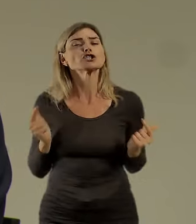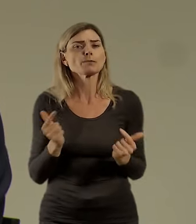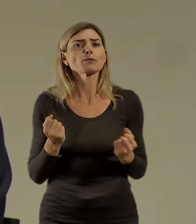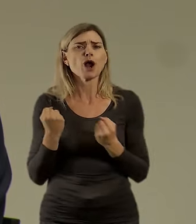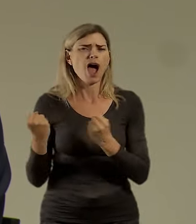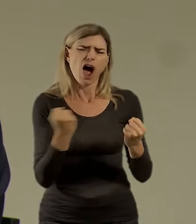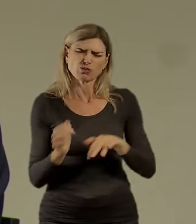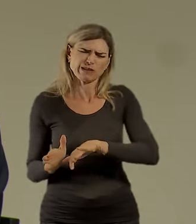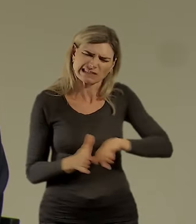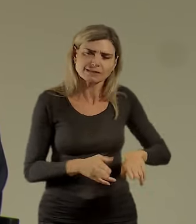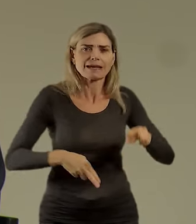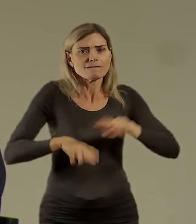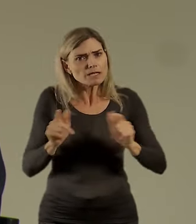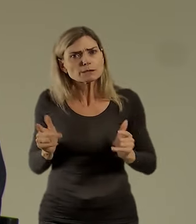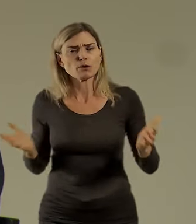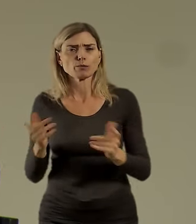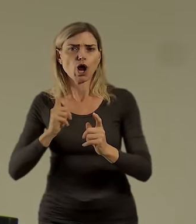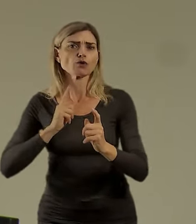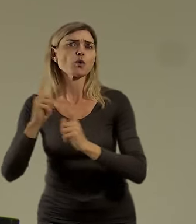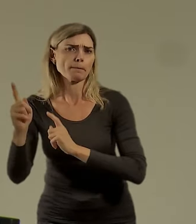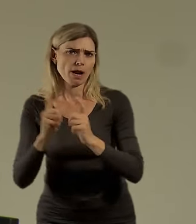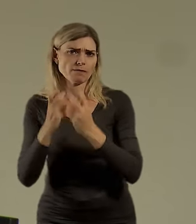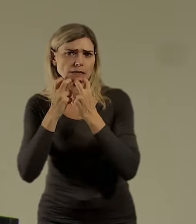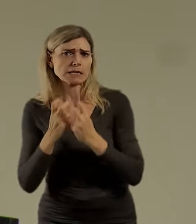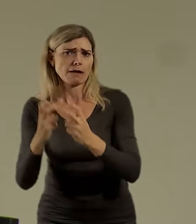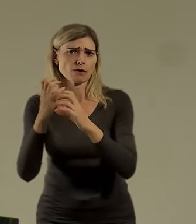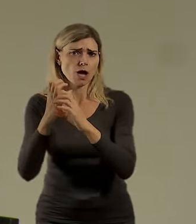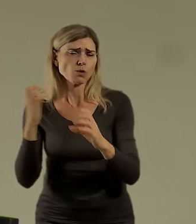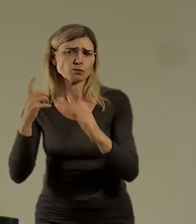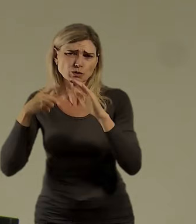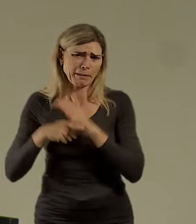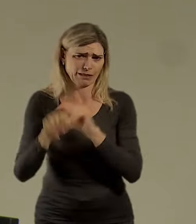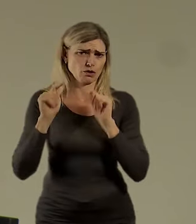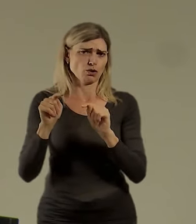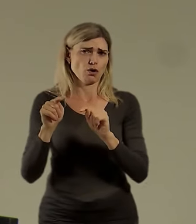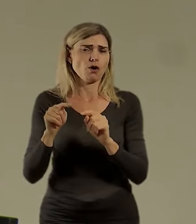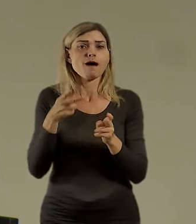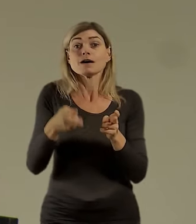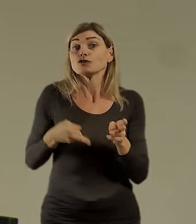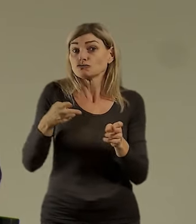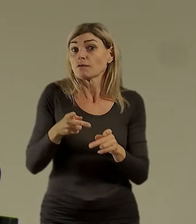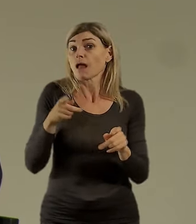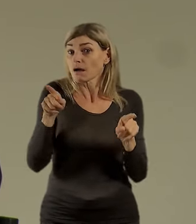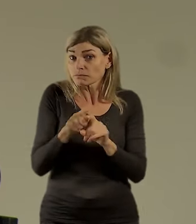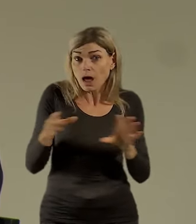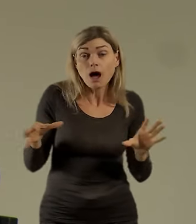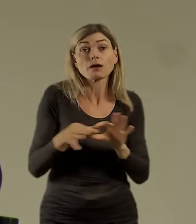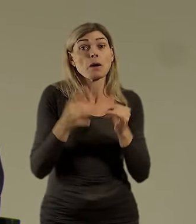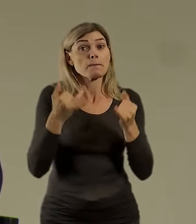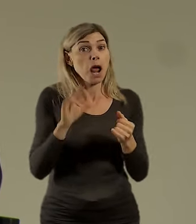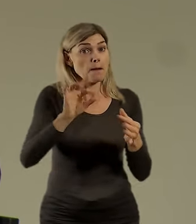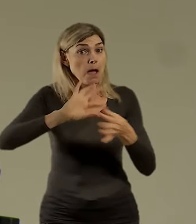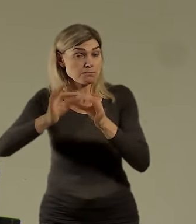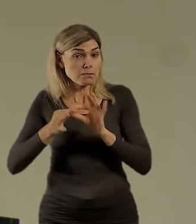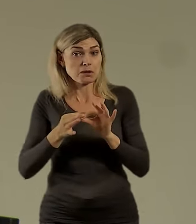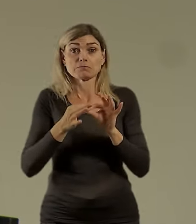slouží spoustu nástrojů. Úplně průlomový je podle mě studie železničního úzlu Praha, blablabla, dále.